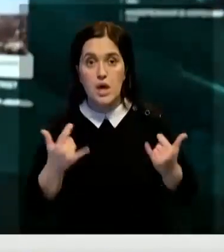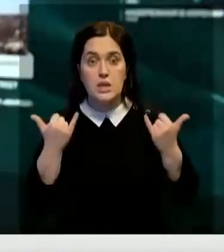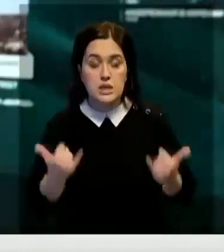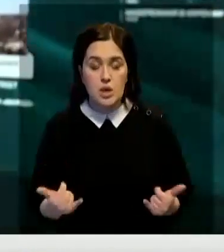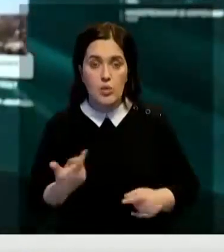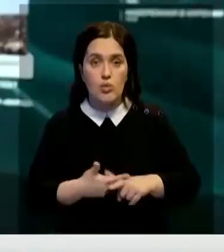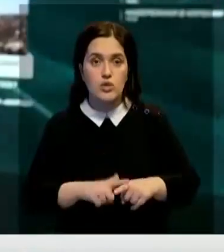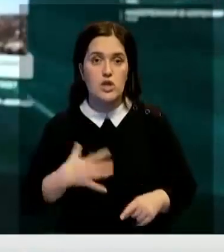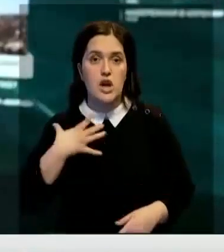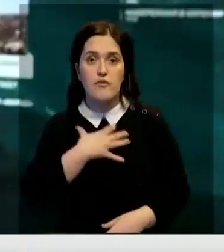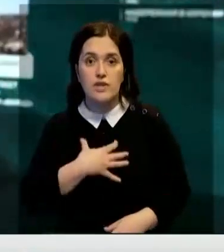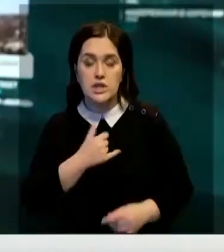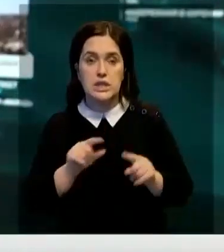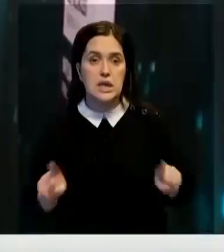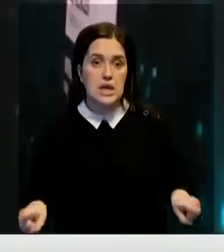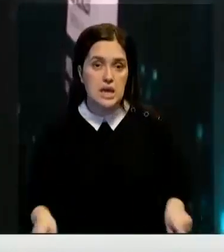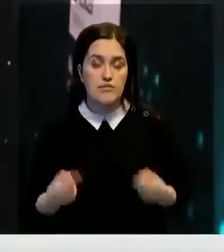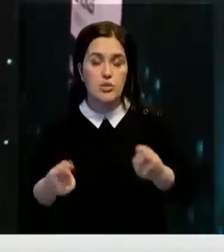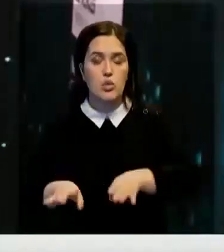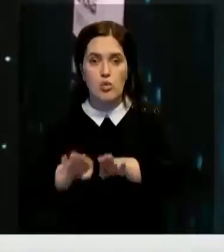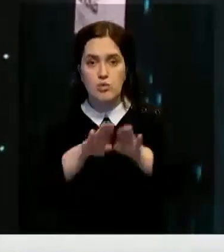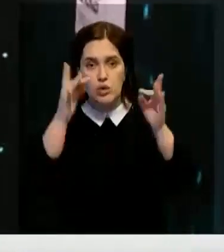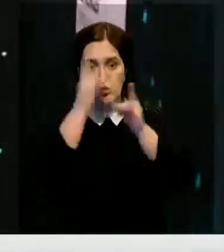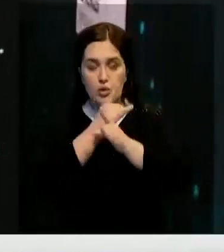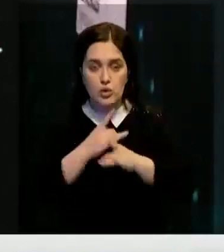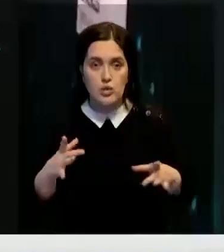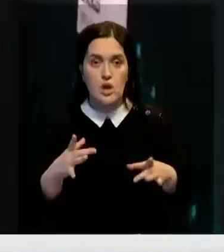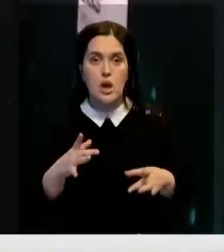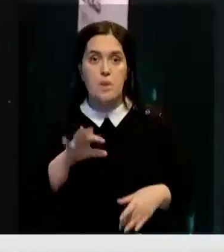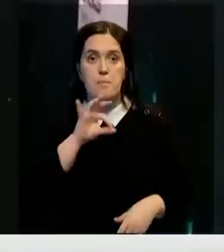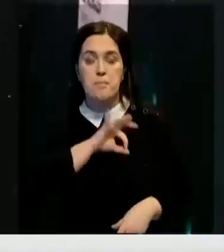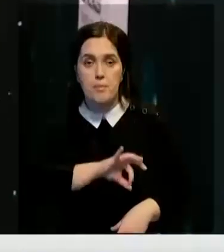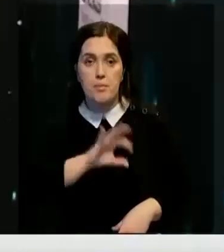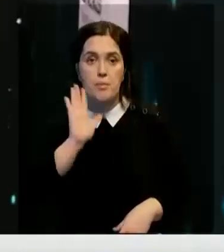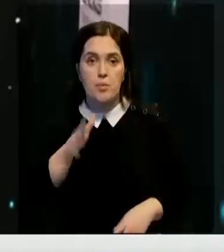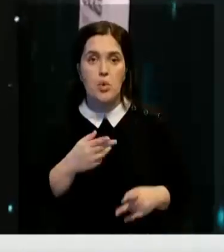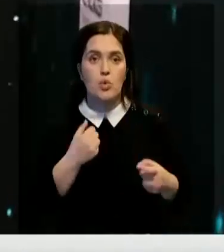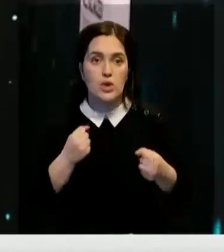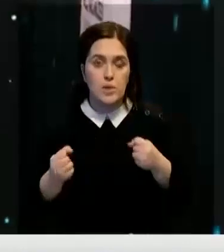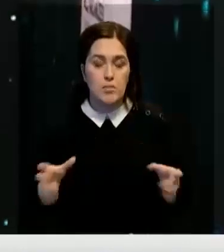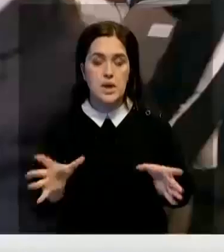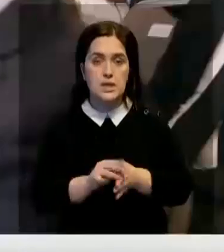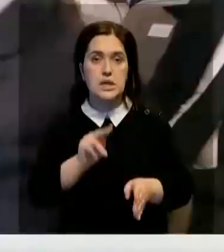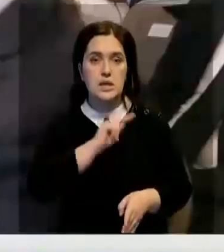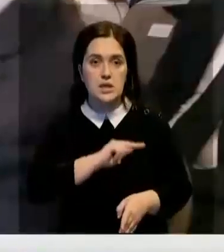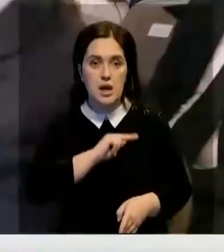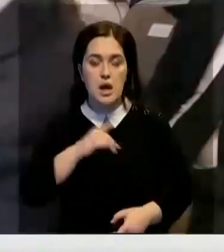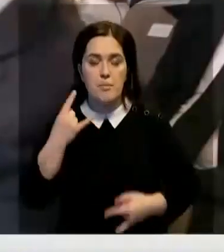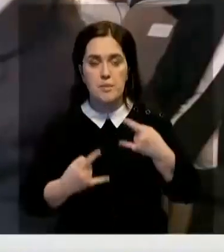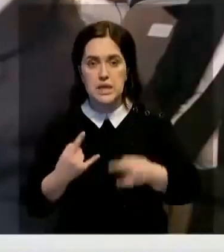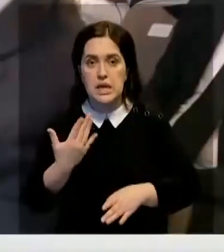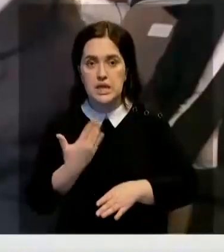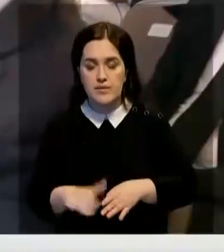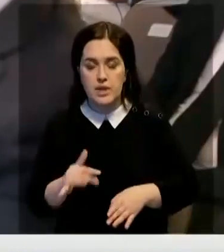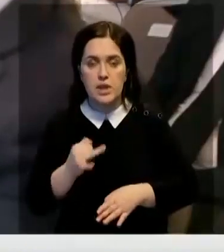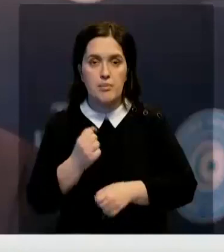важны продвижения и развития общей культуры и цивилизации. Полезным может стать и укрепление сотрудничества в медиасфере и